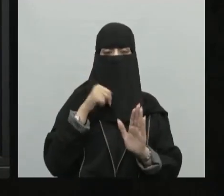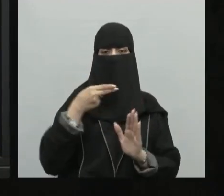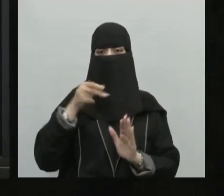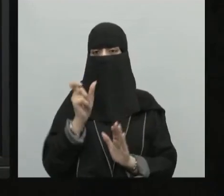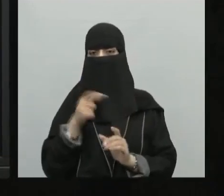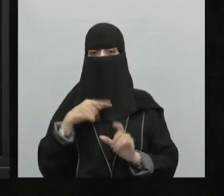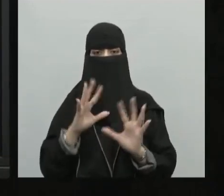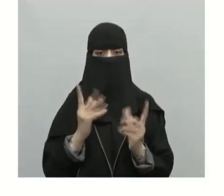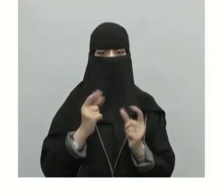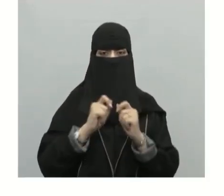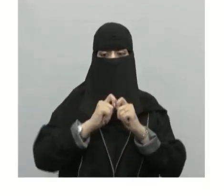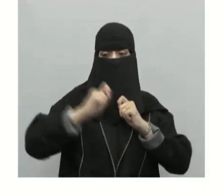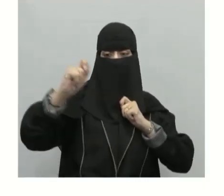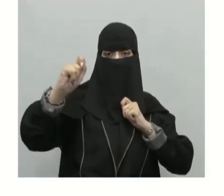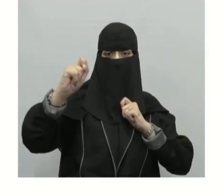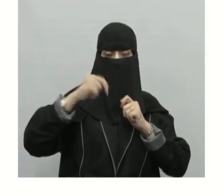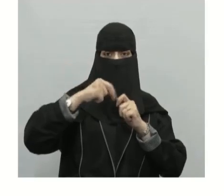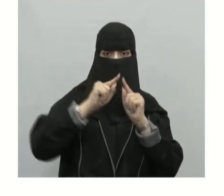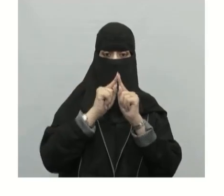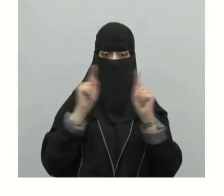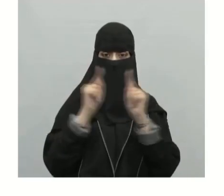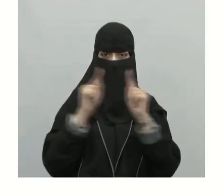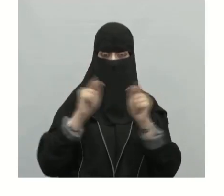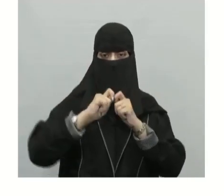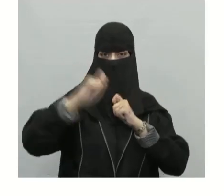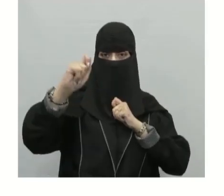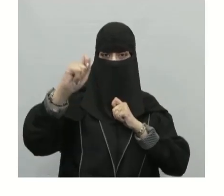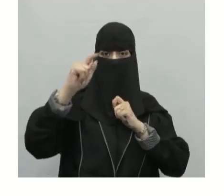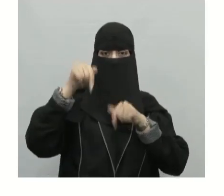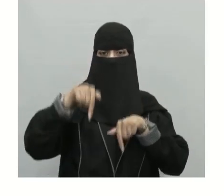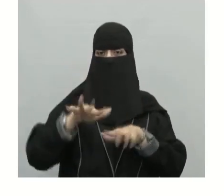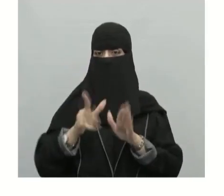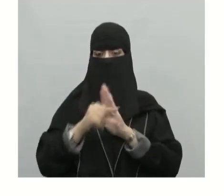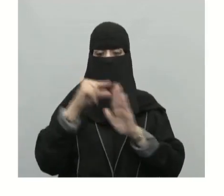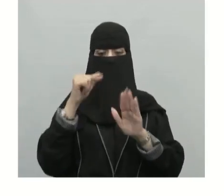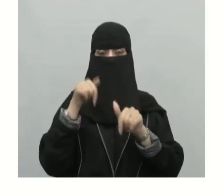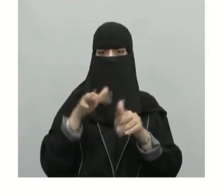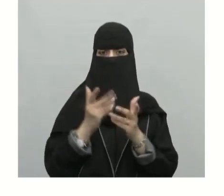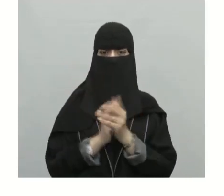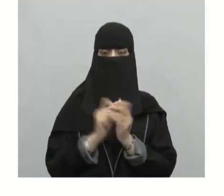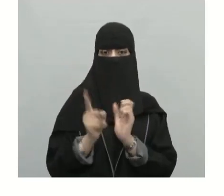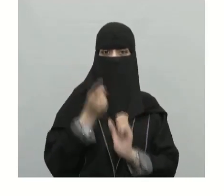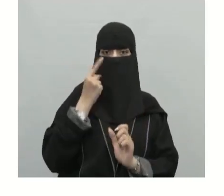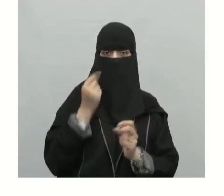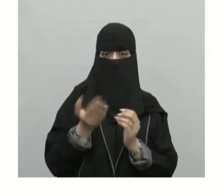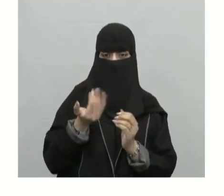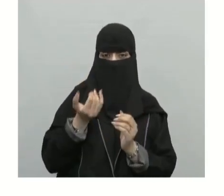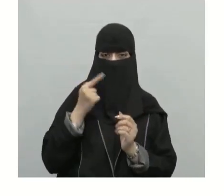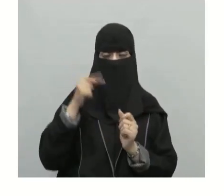خطوط الطول أبناء وبنات الطلاب درسنا لهذا اليوم بإذن الله قبل أن نبتدي أعفوا